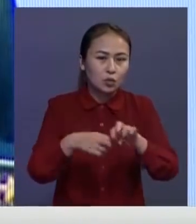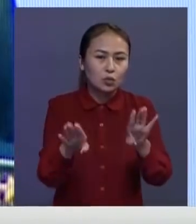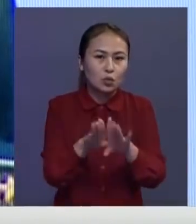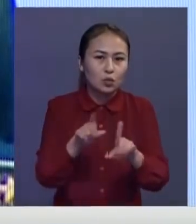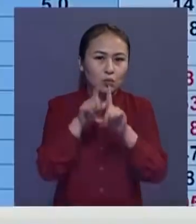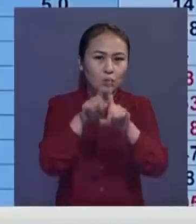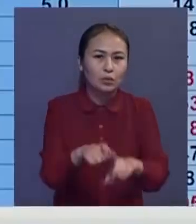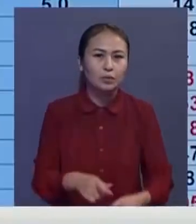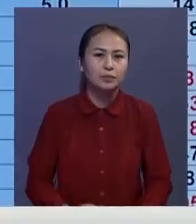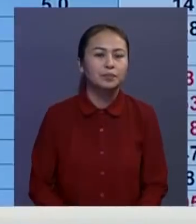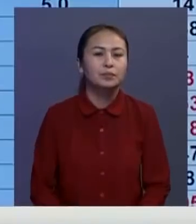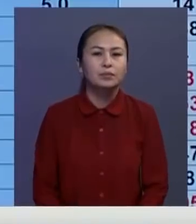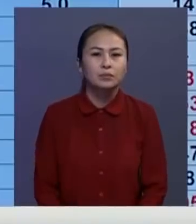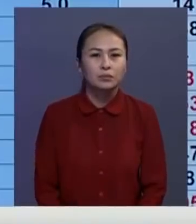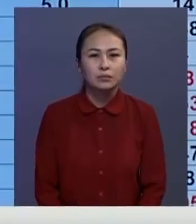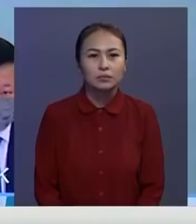сөз болды.